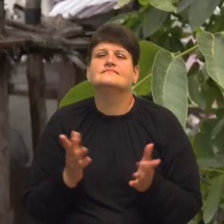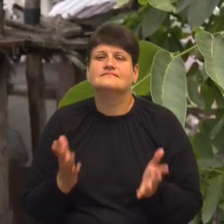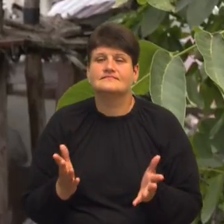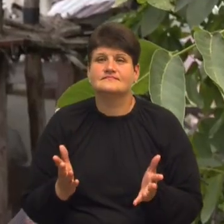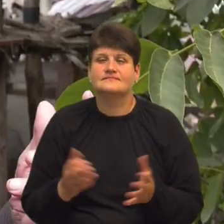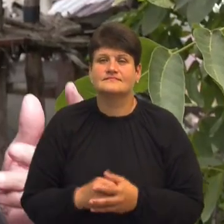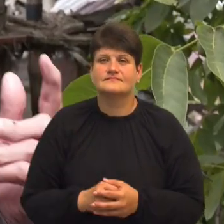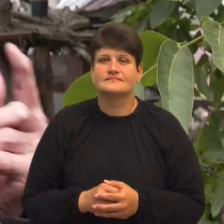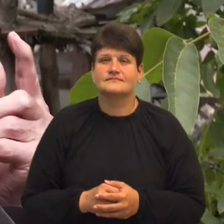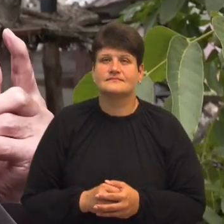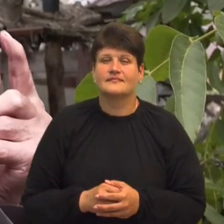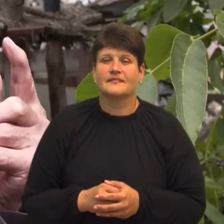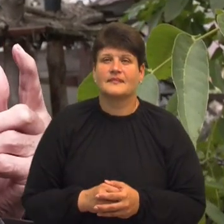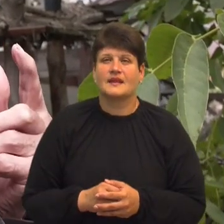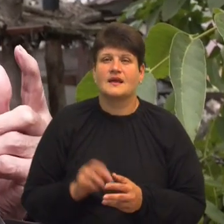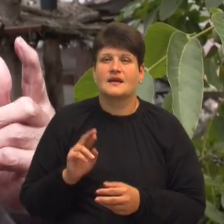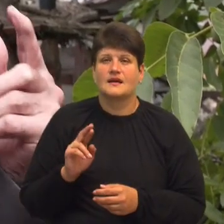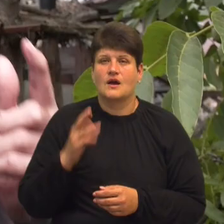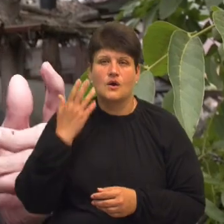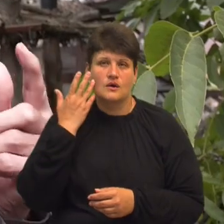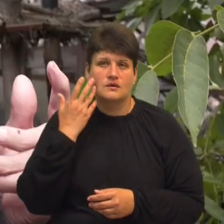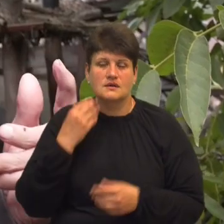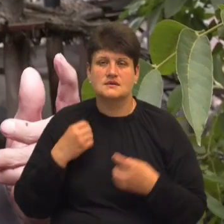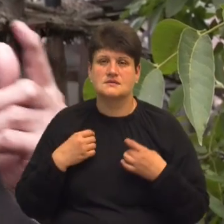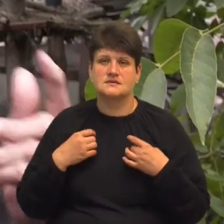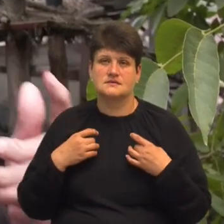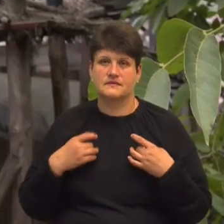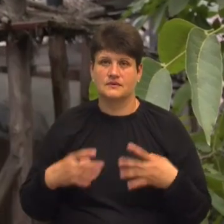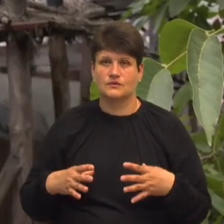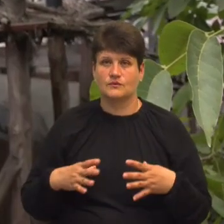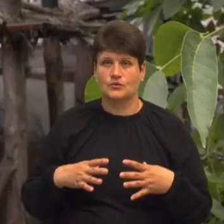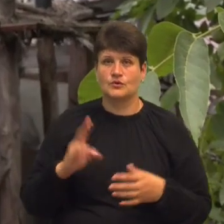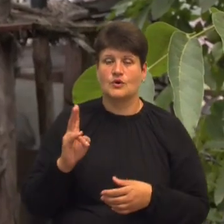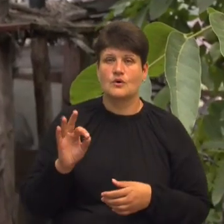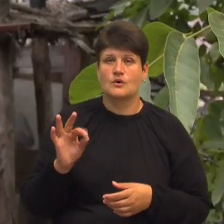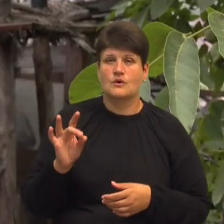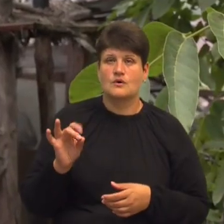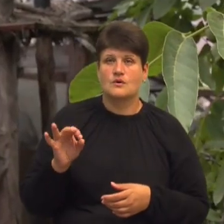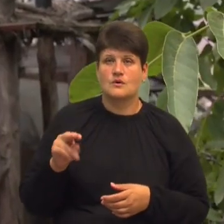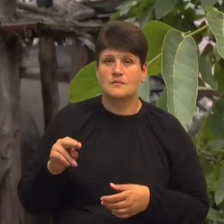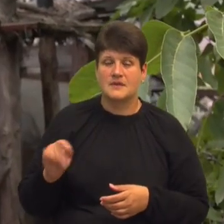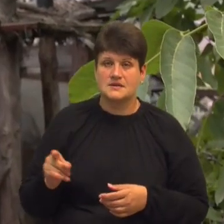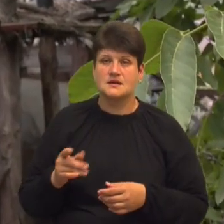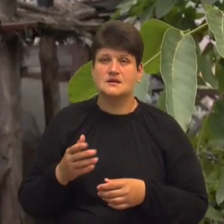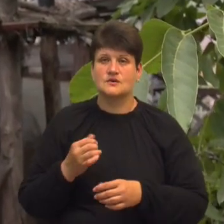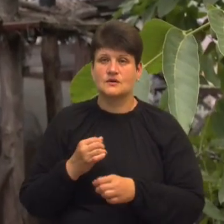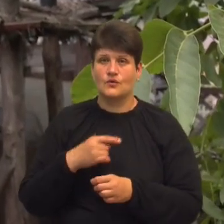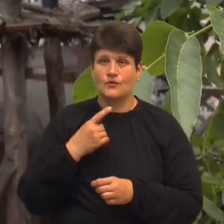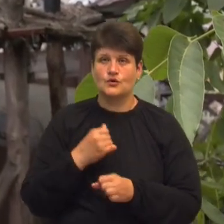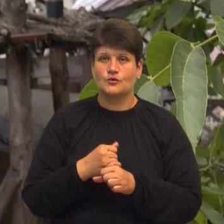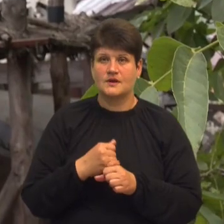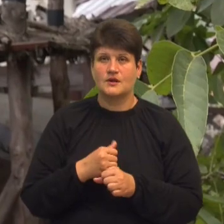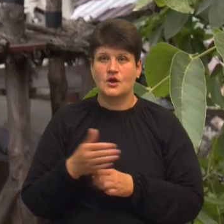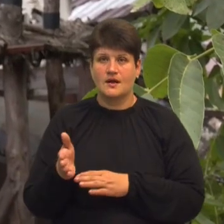щаскували, щаскували, щаскували, каже, зроби, аби я зробив короб,